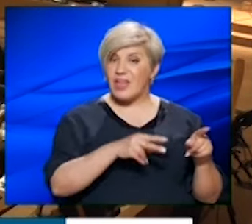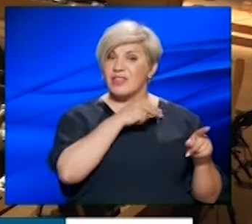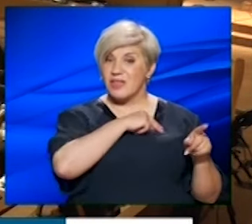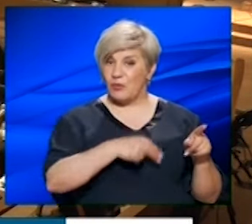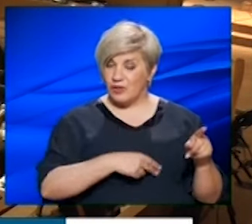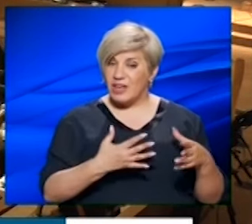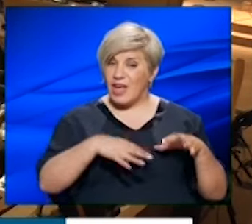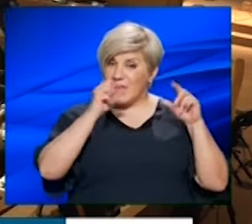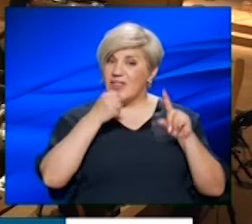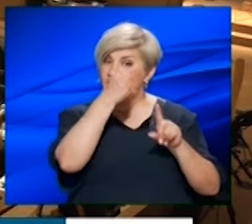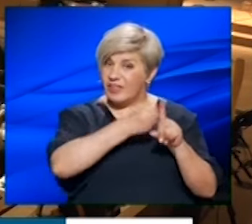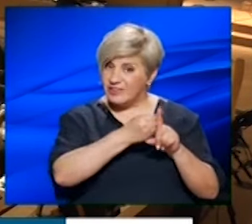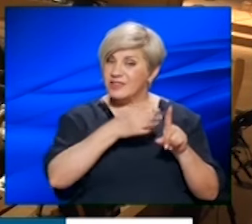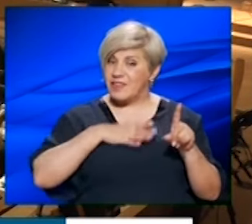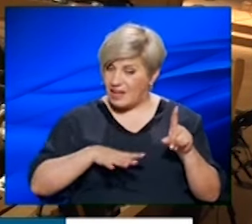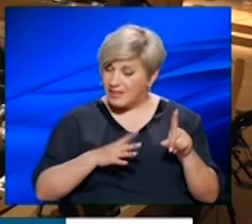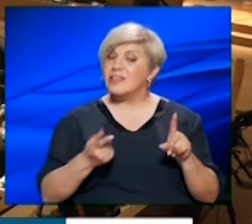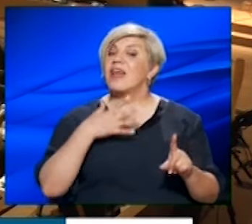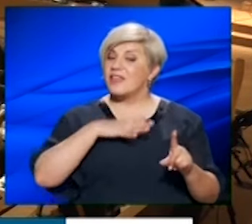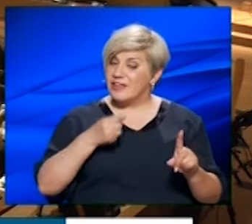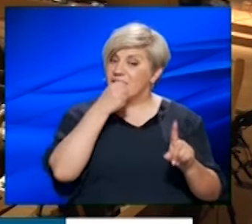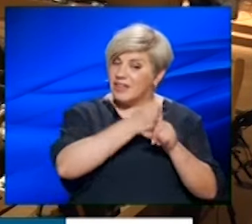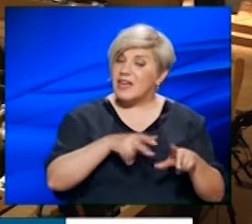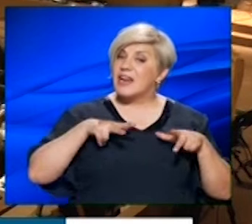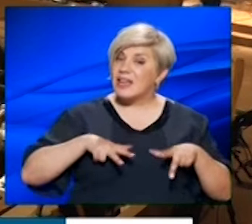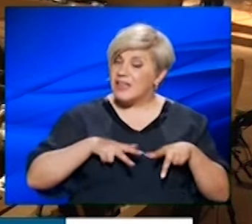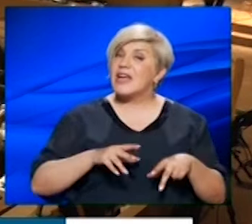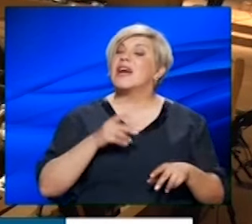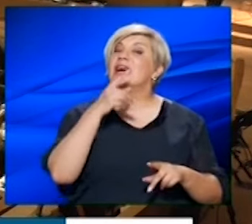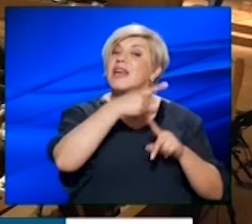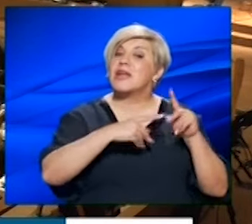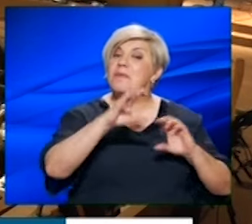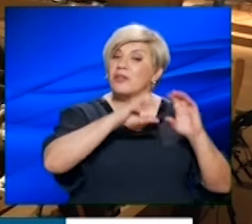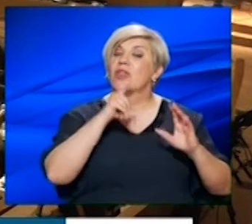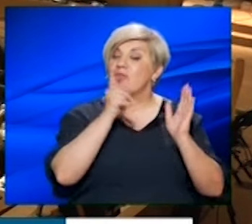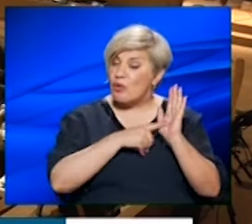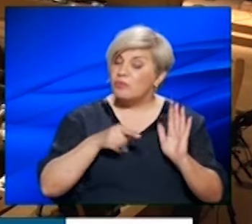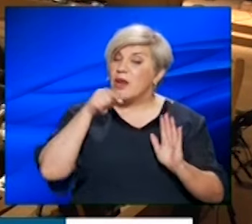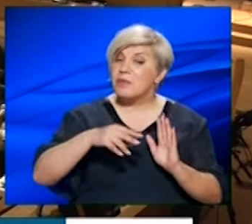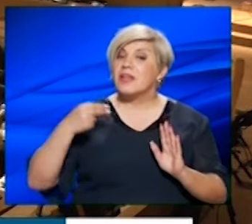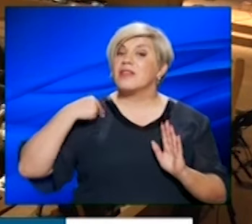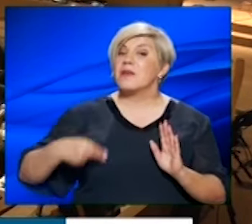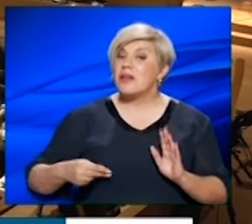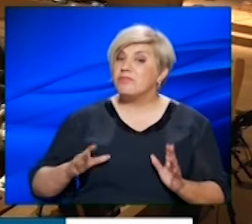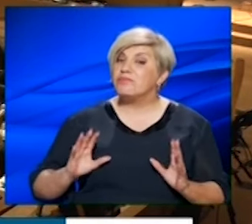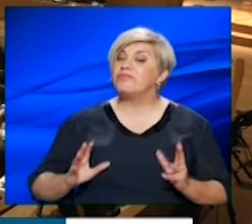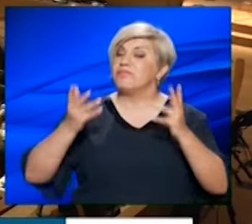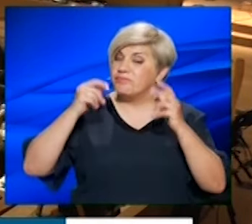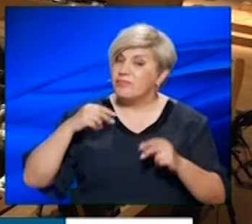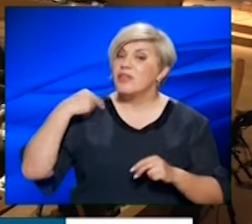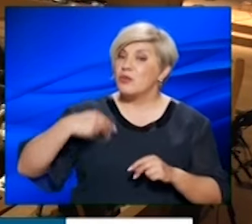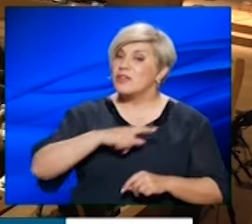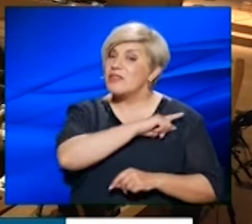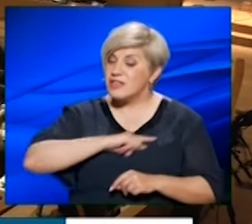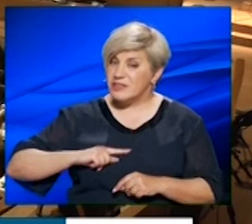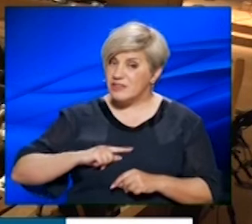Δημοτική Αρχή θα διεκδικήσει κάτι. Θα διεκδικήσει κρατική χρηματοδότηση γιατί τώρα πρέπει να βγούμε, κύριε Δήμαρχε και κύριοι της Δημοτικής